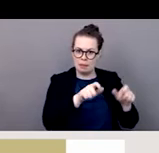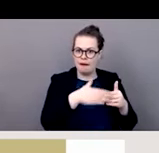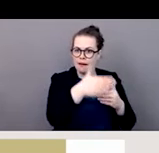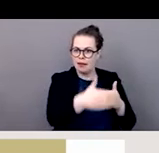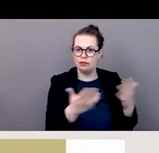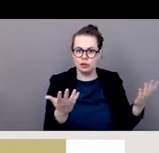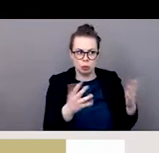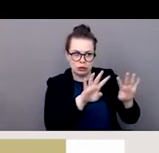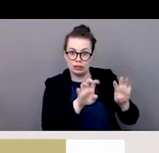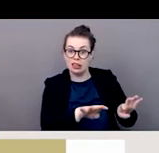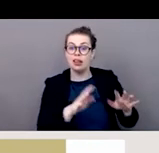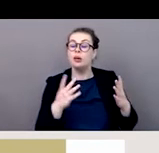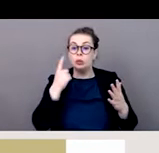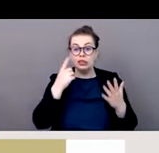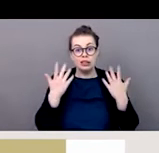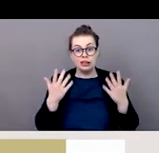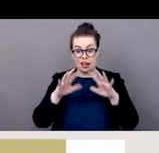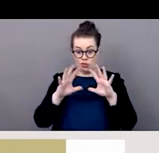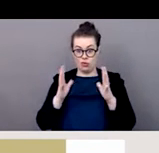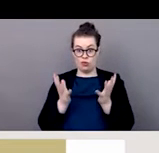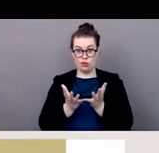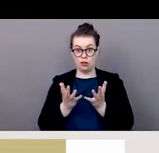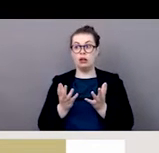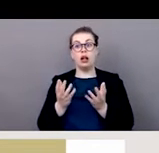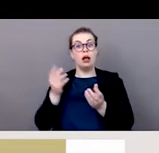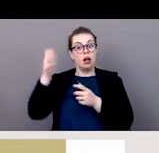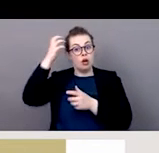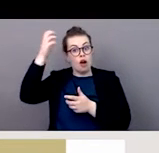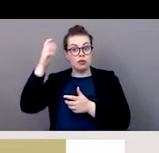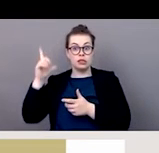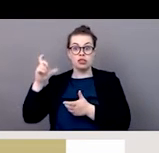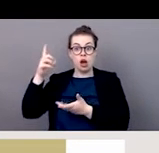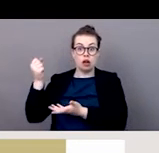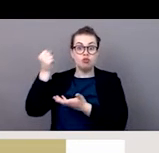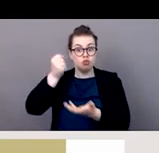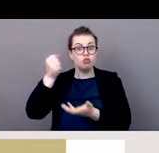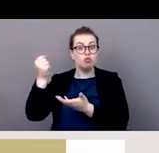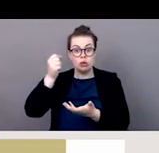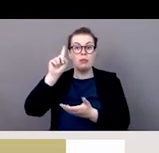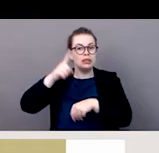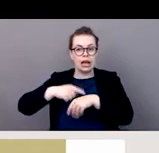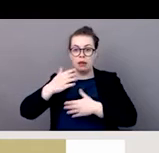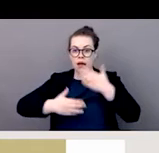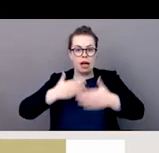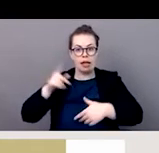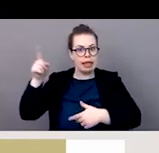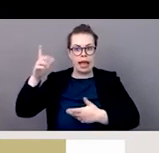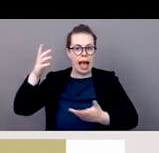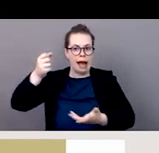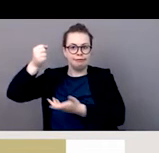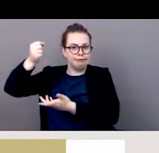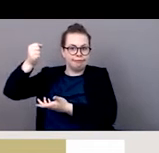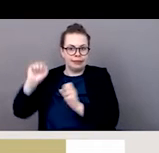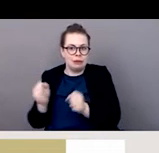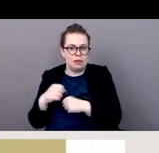ont n'ont pas été faites d'une manière continue lors de cette pandémie et nous avons remarqué également que